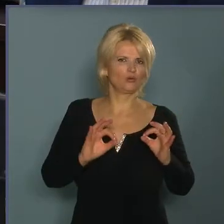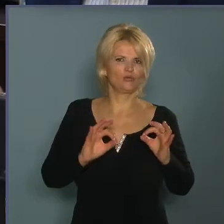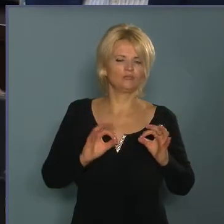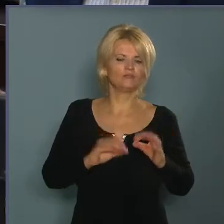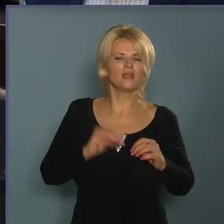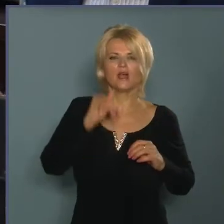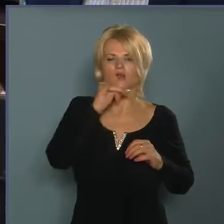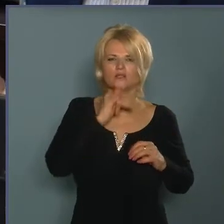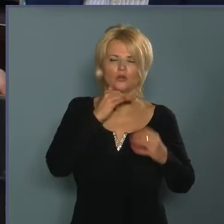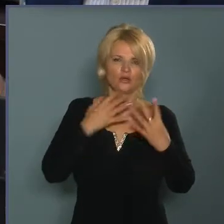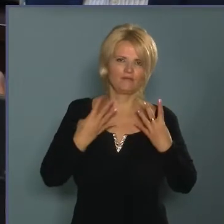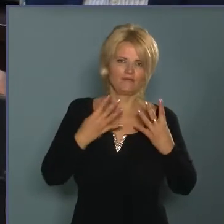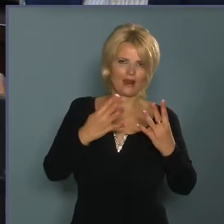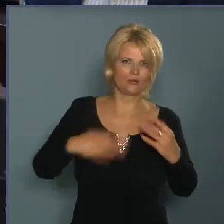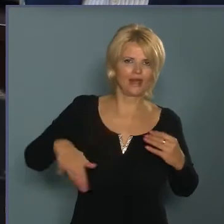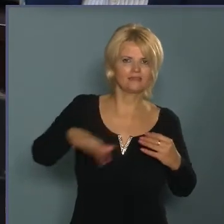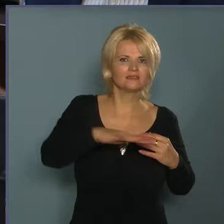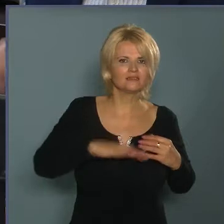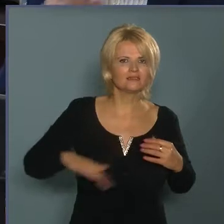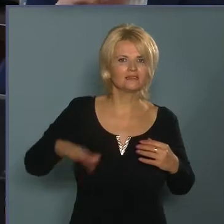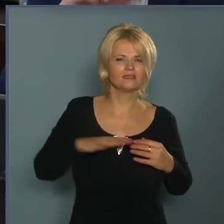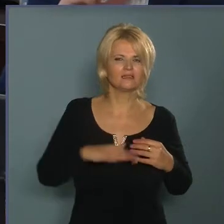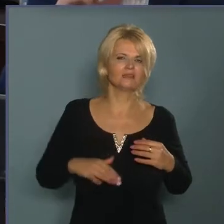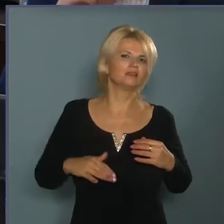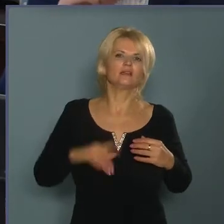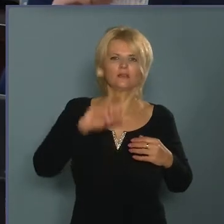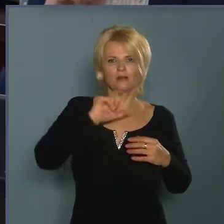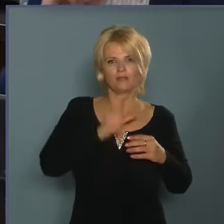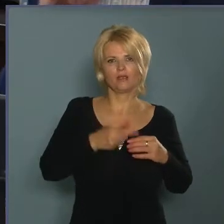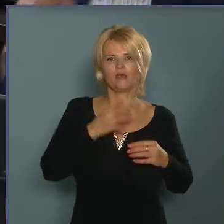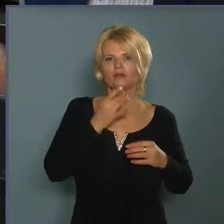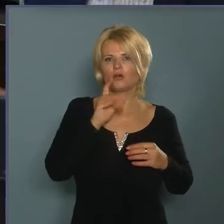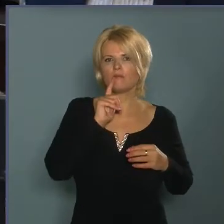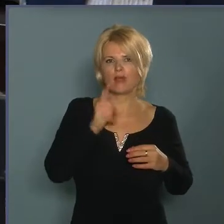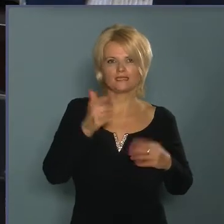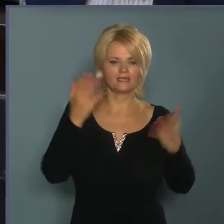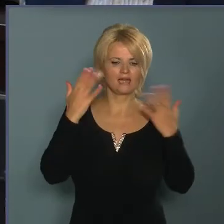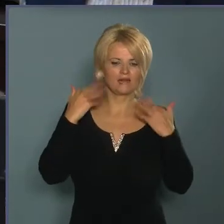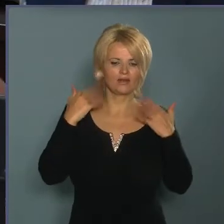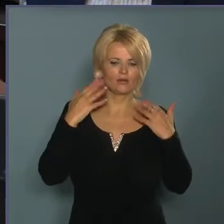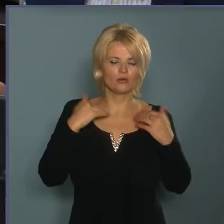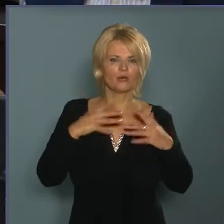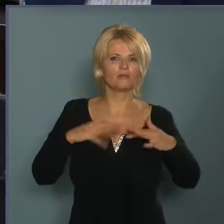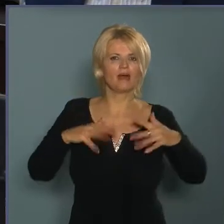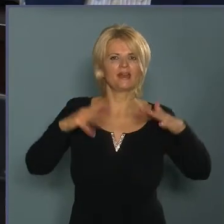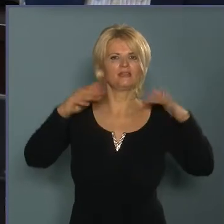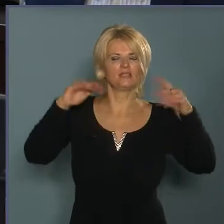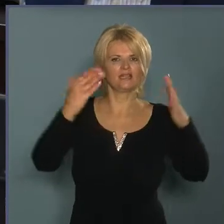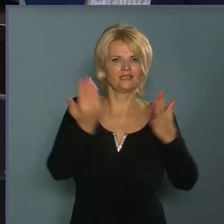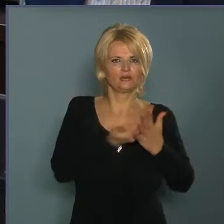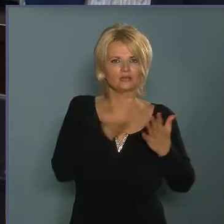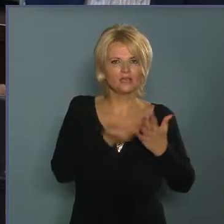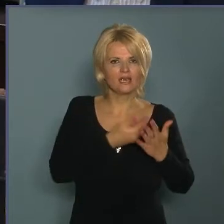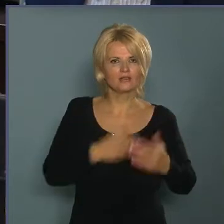felület mindezt enyhíteni fogja. Természetesen vizes elem elhelyezésében gondolkodunk, hiszen a párásításra szükség van egy ilyen